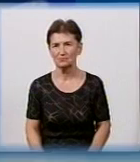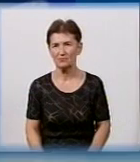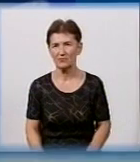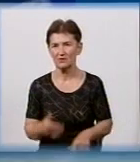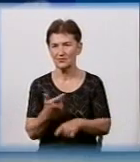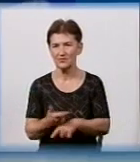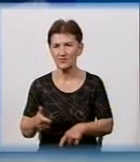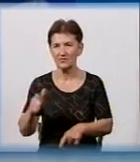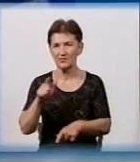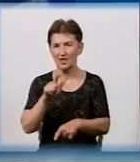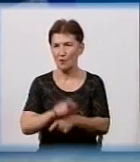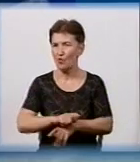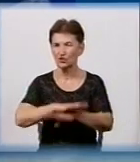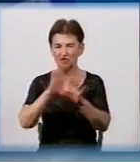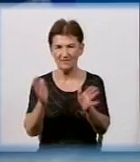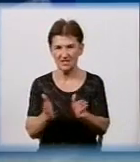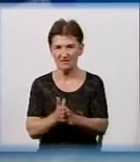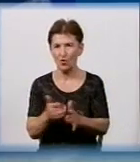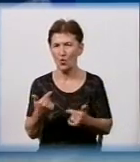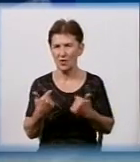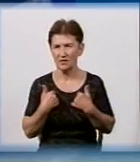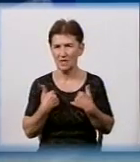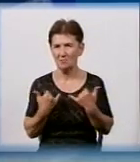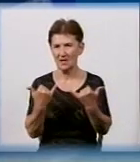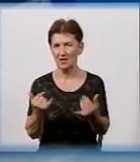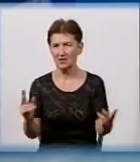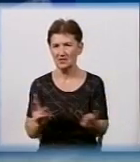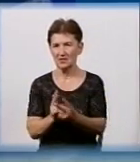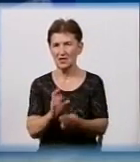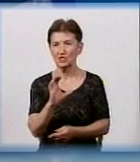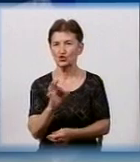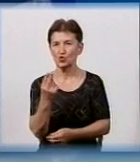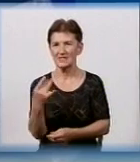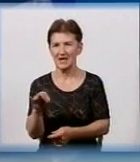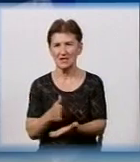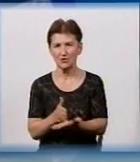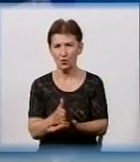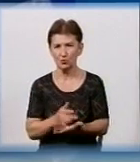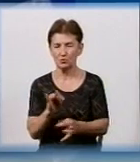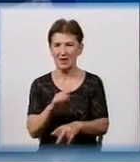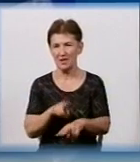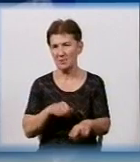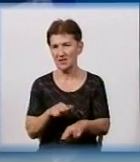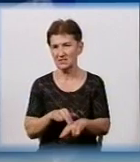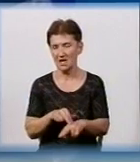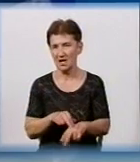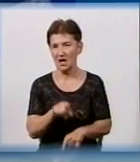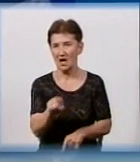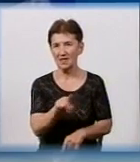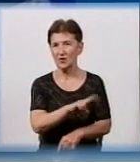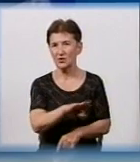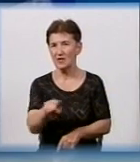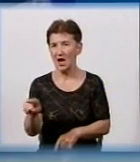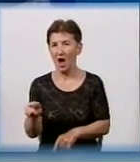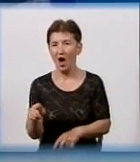Найбільше, ну, більше всього нам йдуть навстрічу це соціальні служби і поліція. Тобто, те... А остальные